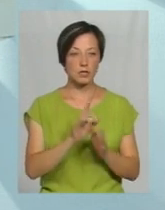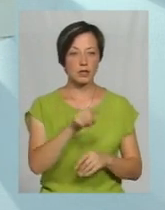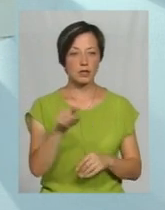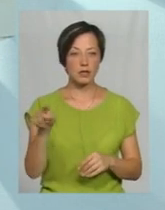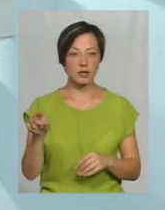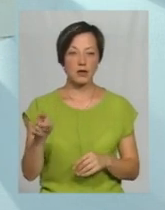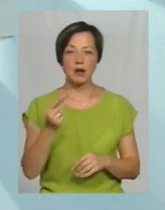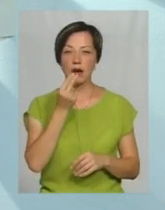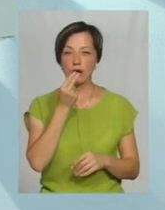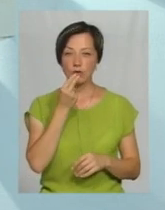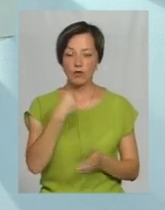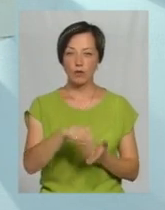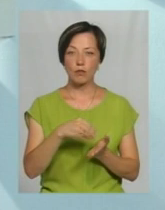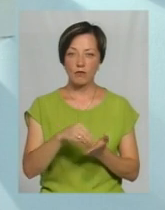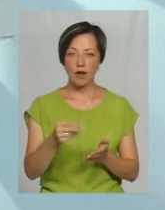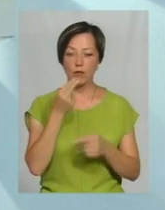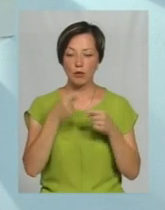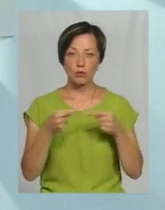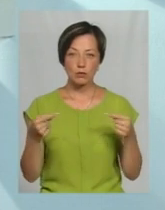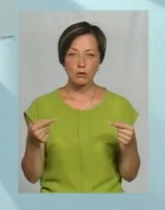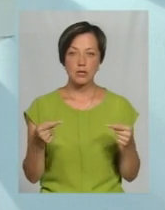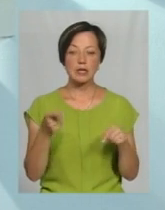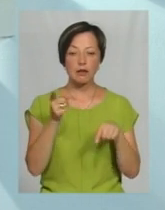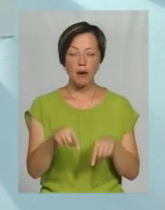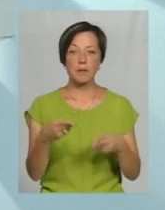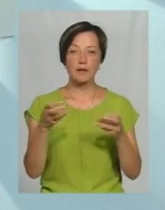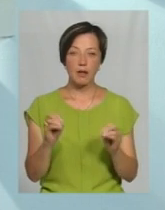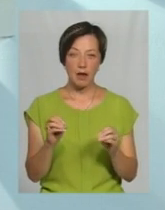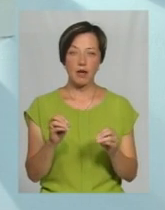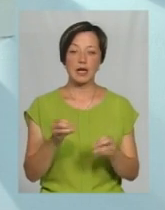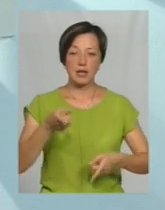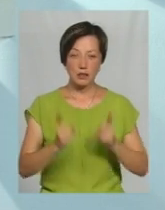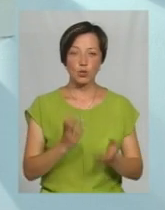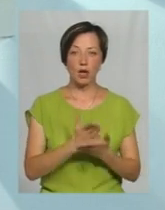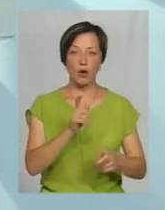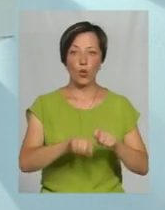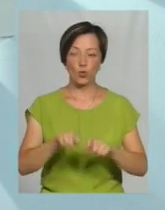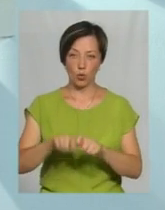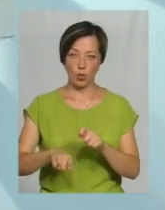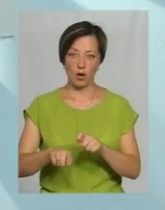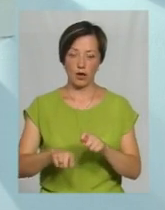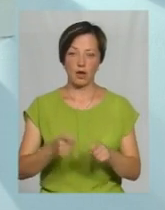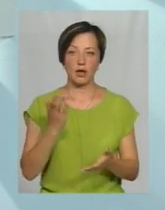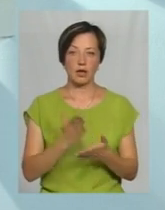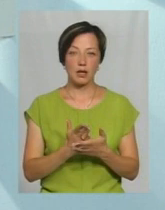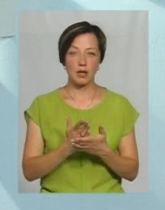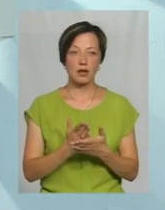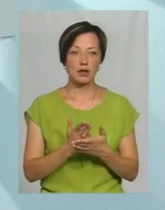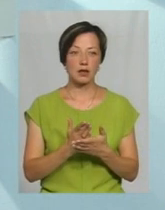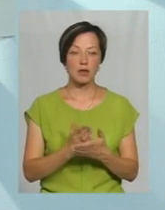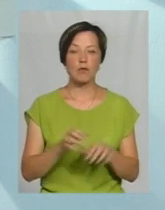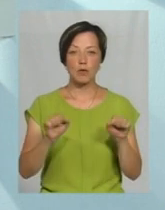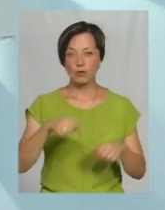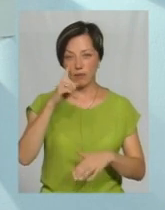вони харчувалися і купували продукцію там, де є дійсно контроль. Дійсно контроль є, я це можу